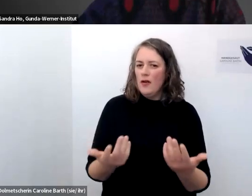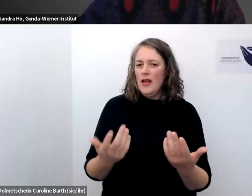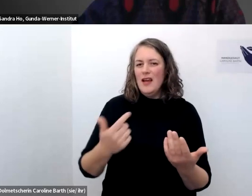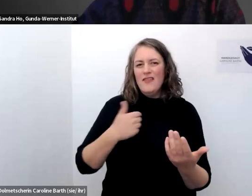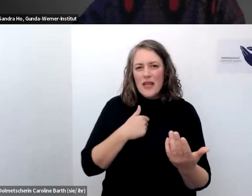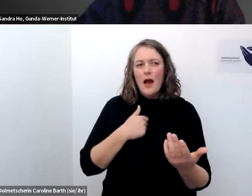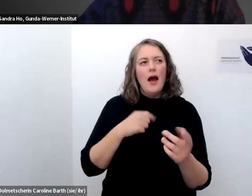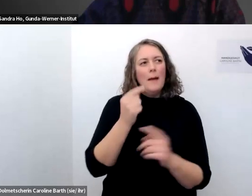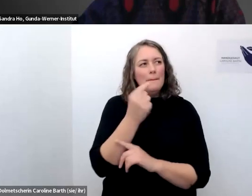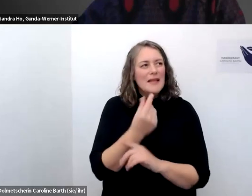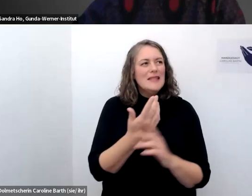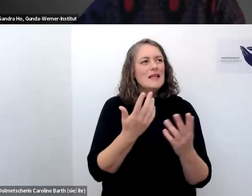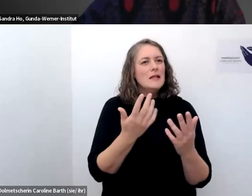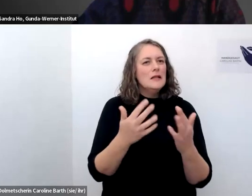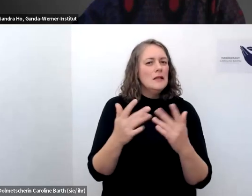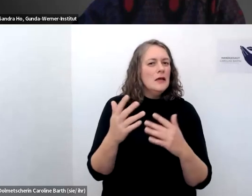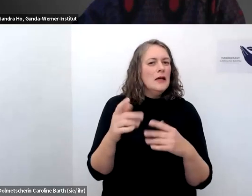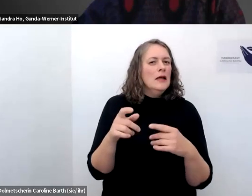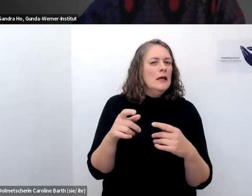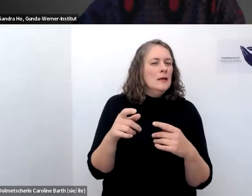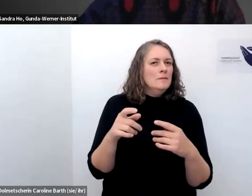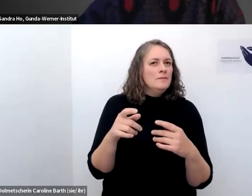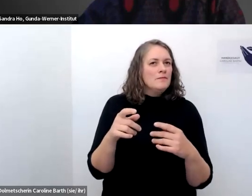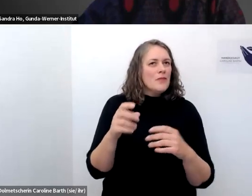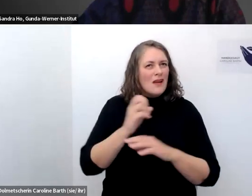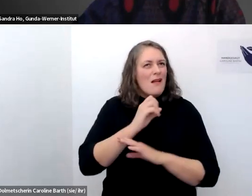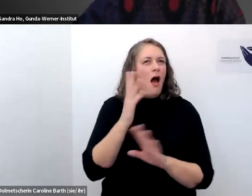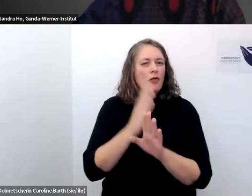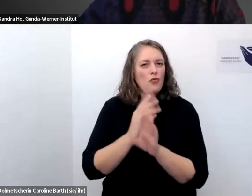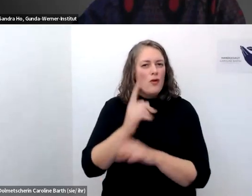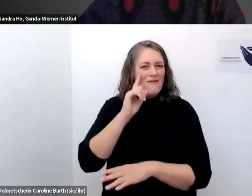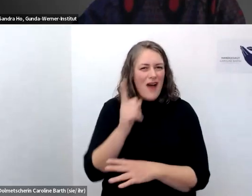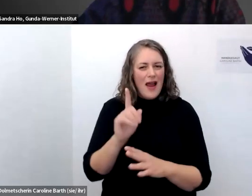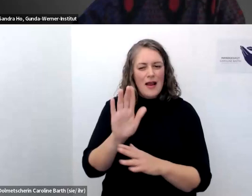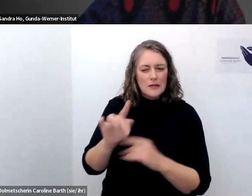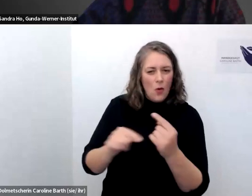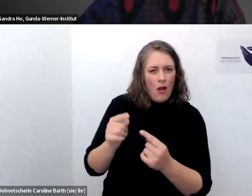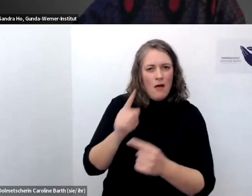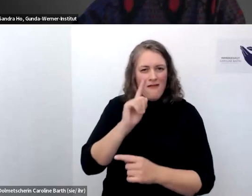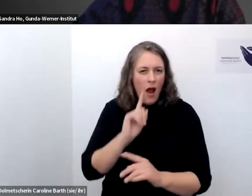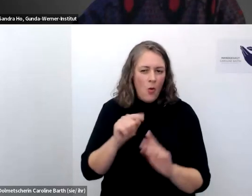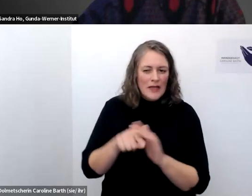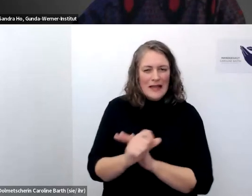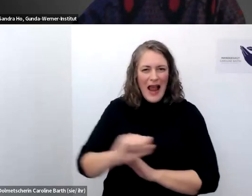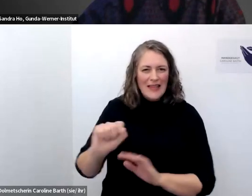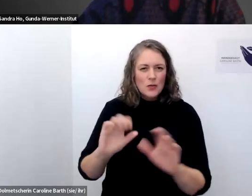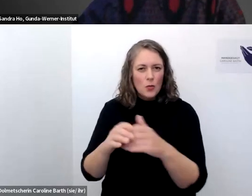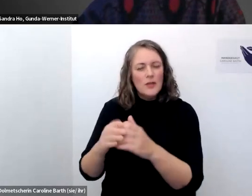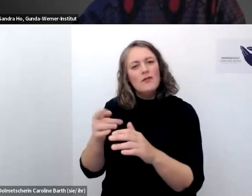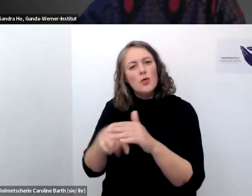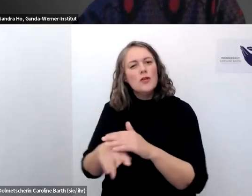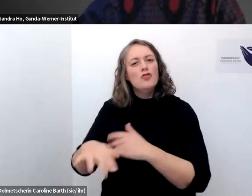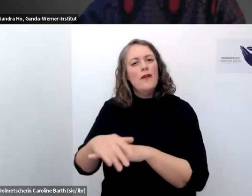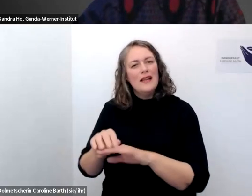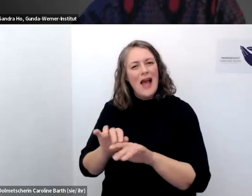schirm also und dadurch können die glaube ich viel mehr solche unterschwelligen einflussnahmen auch